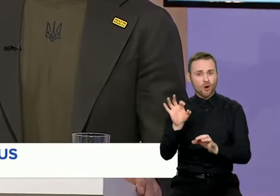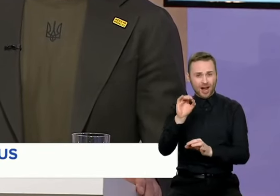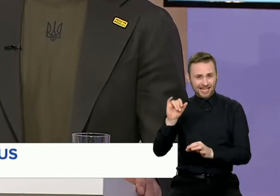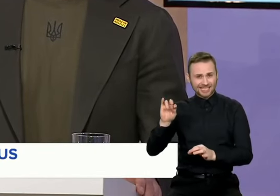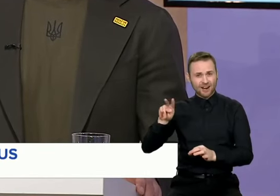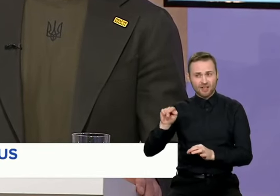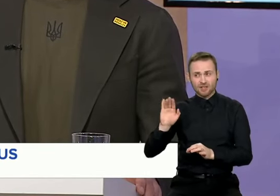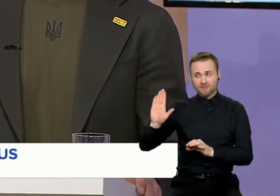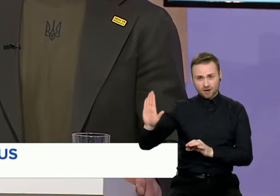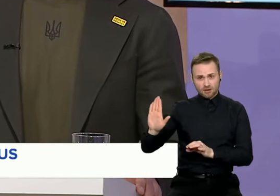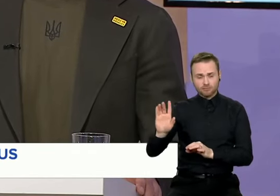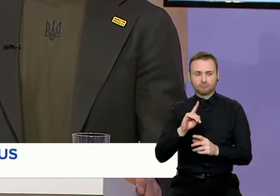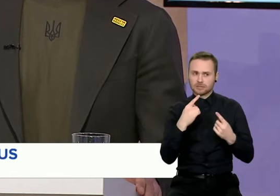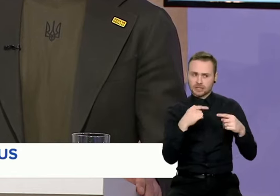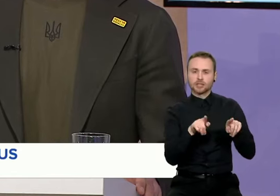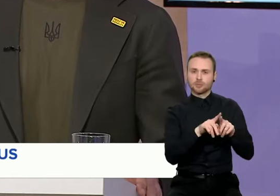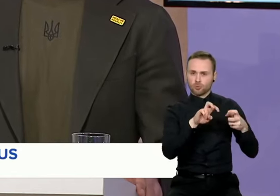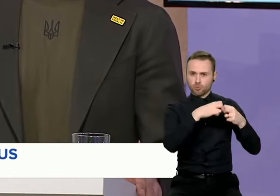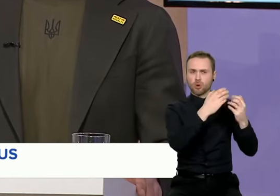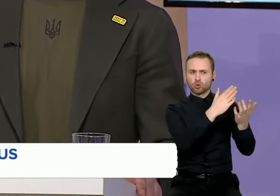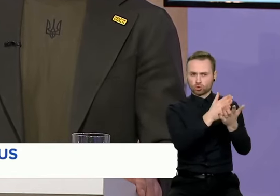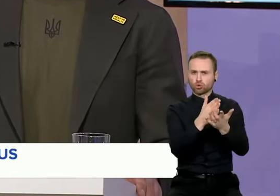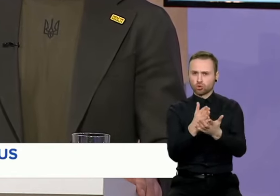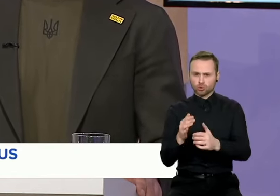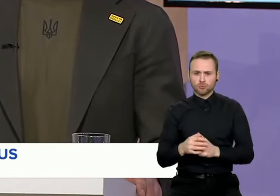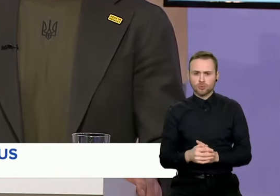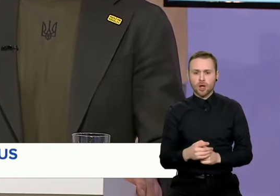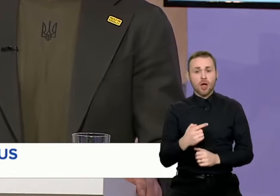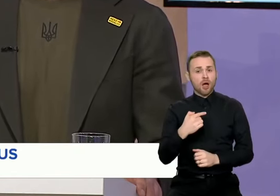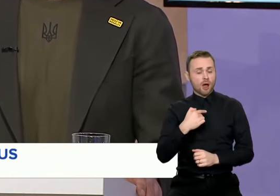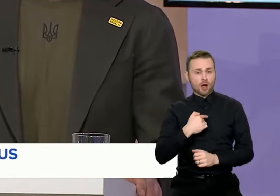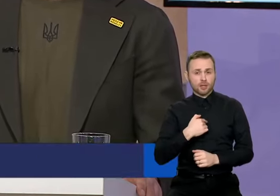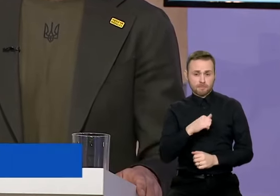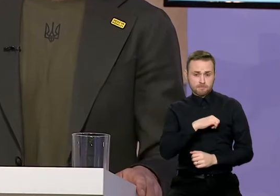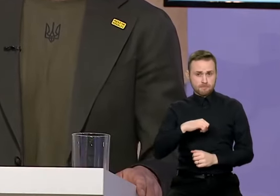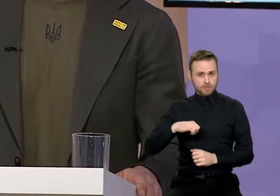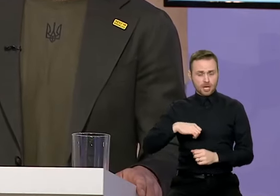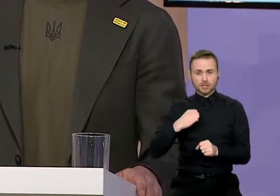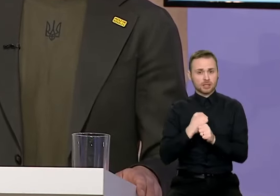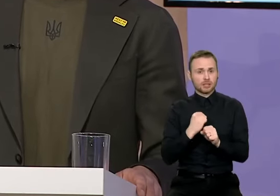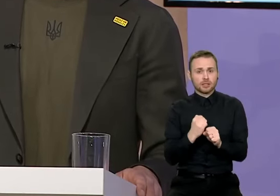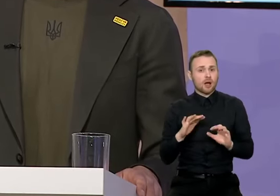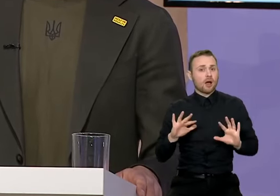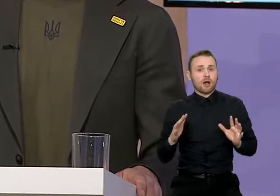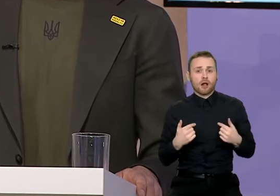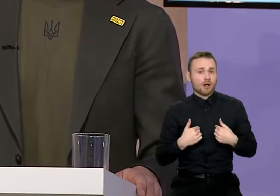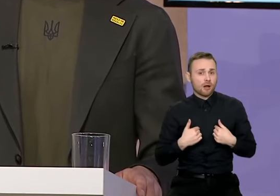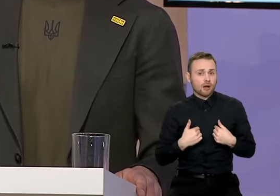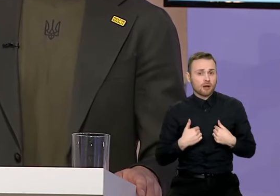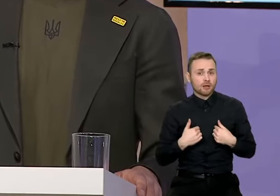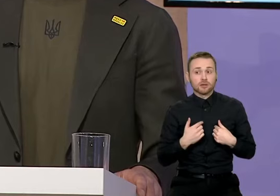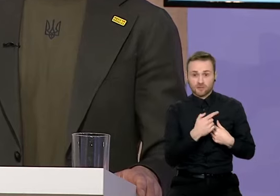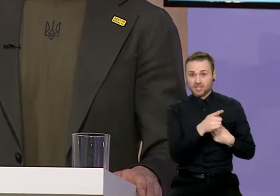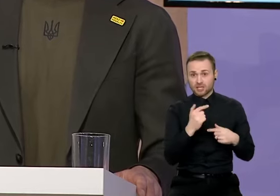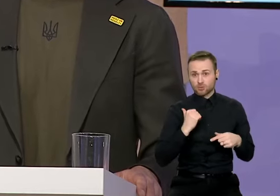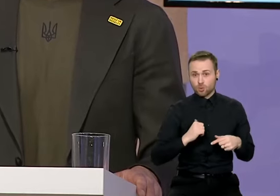man atrodo, kiekvienas vilnietis turi žinoti labai aišku atsakymą, ką aš asmeniškai daryčiau kritinės nelaimės atveju. Bet mes, žmonės, kurie naudojas